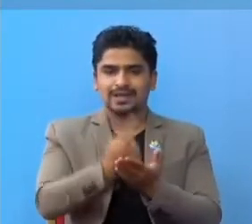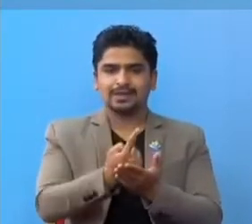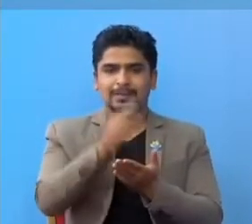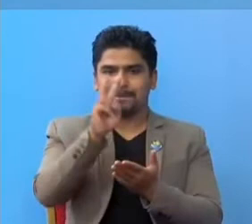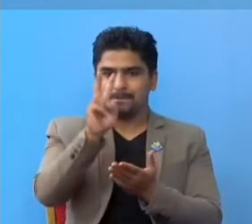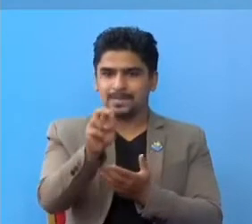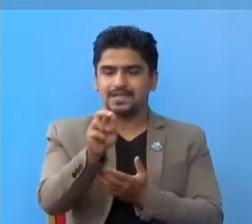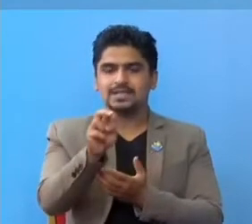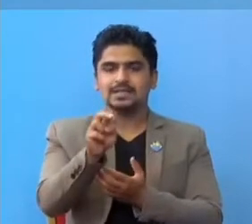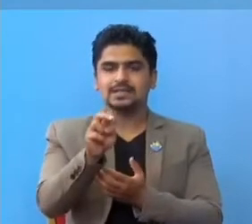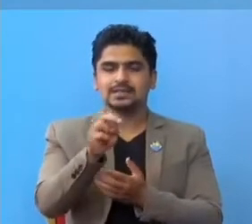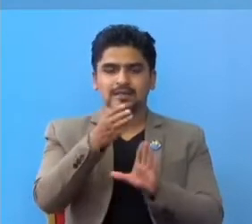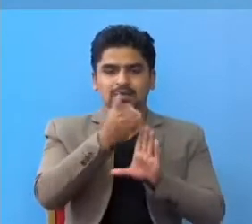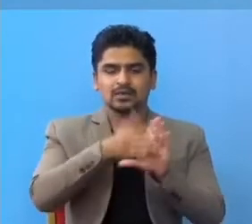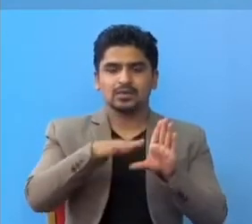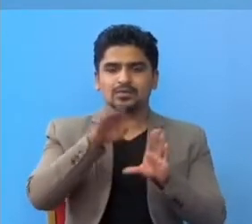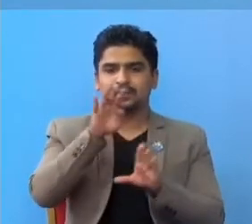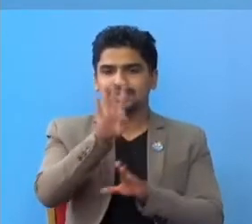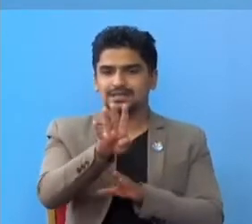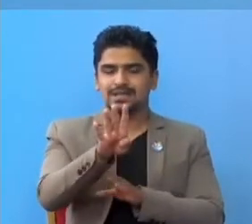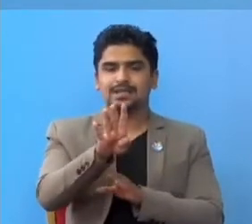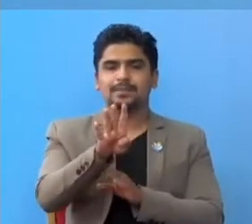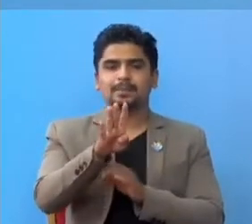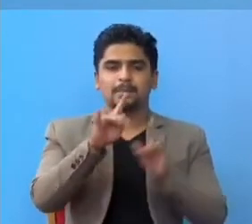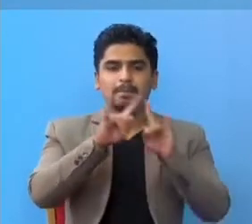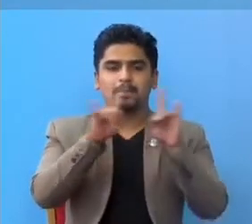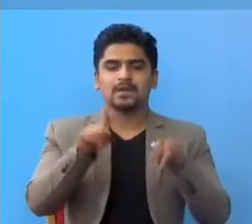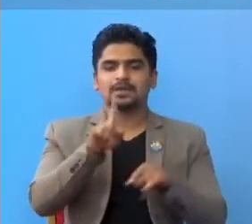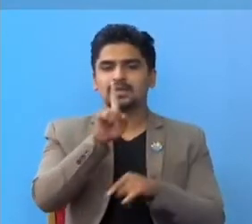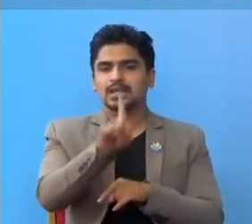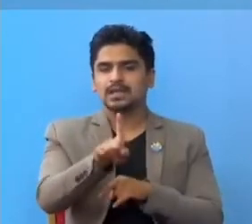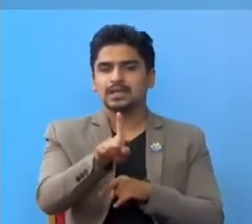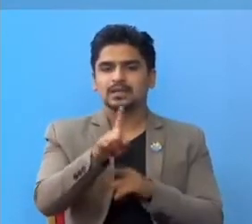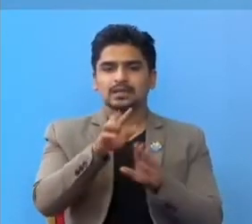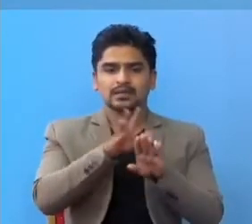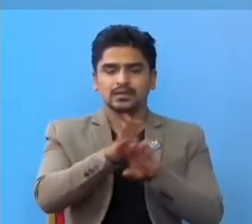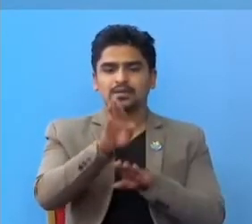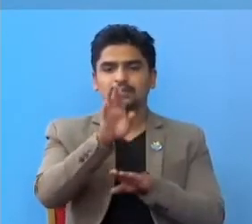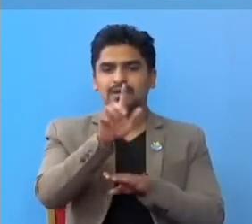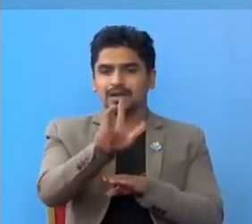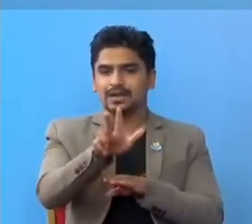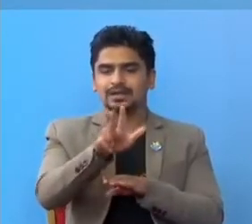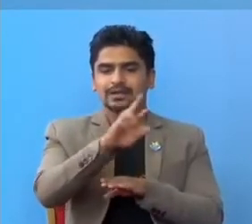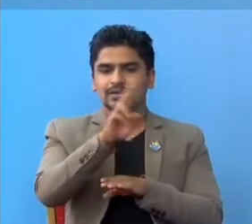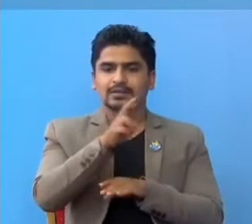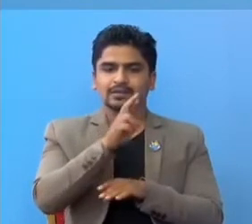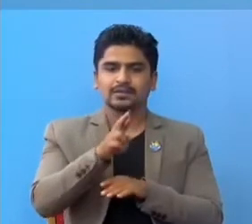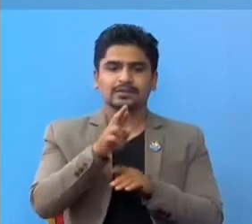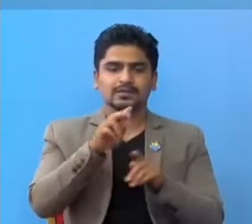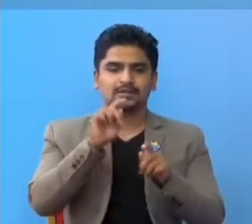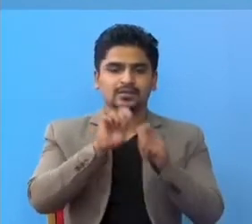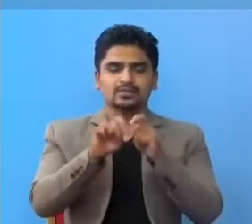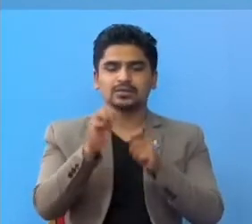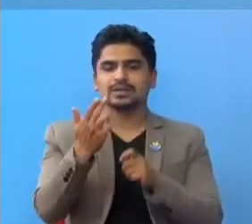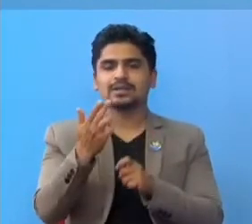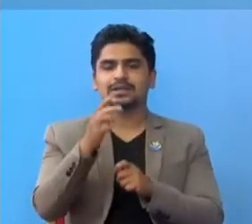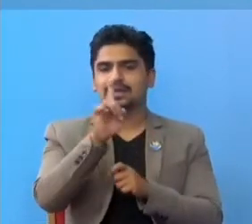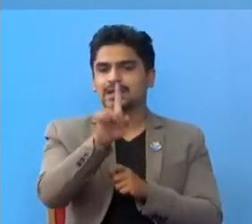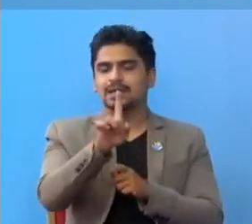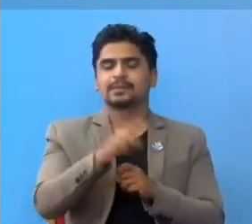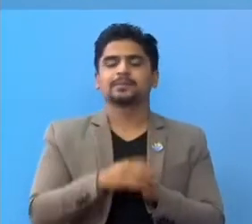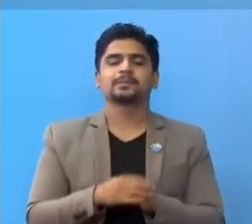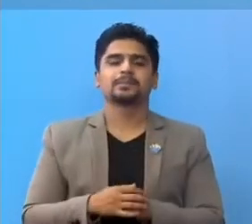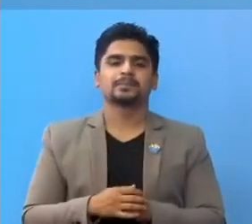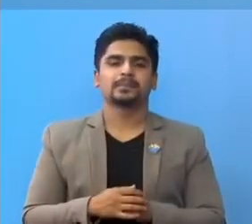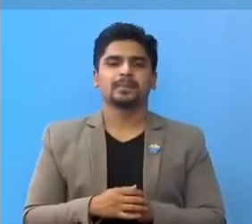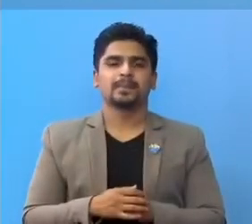का 20 जना, ललितपुर का 4 जना, पर्षा का 1 जना, रौताट का 8 जना रो सरलाई का 1 जना,